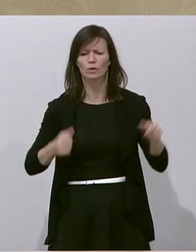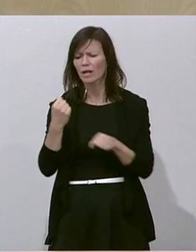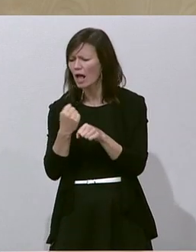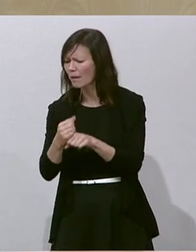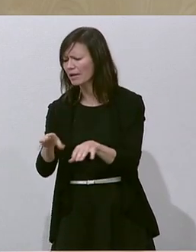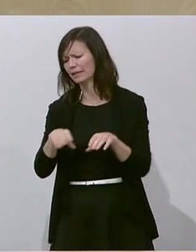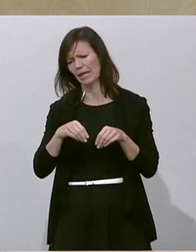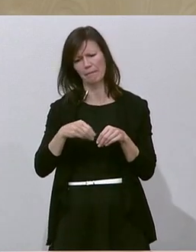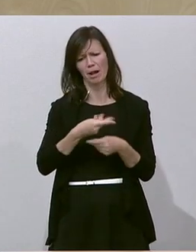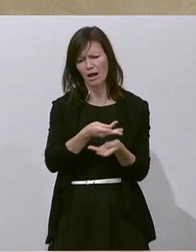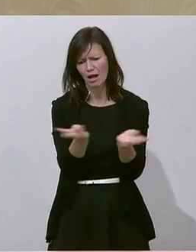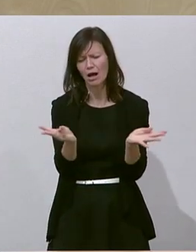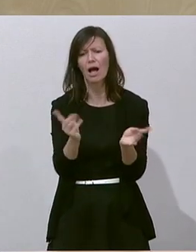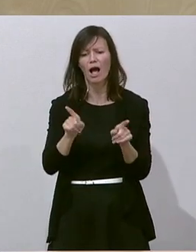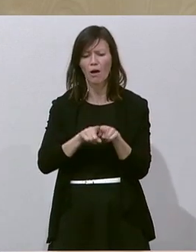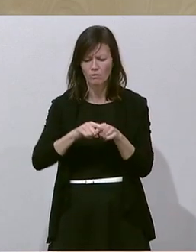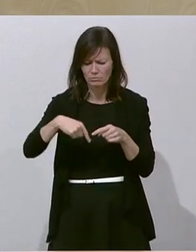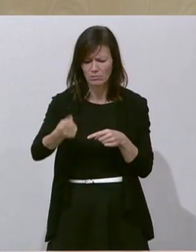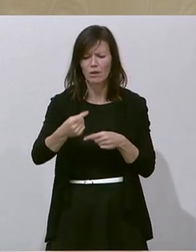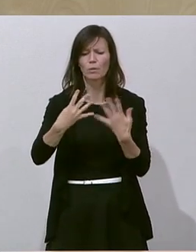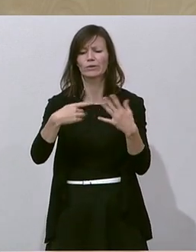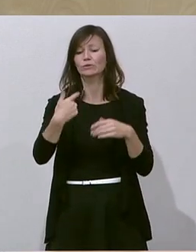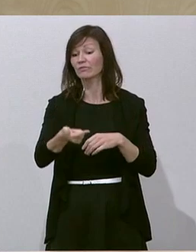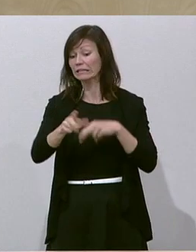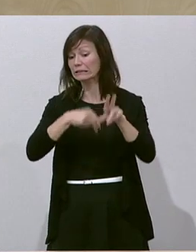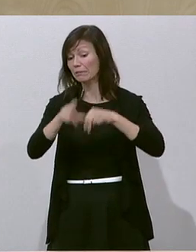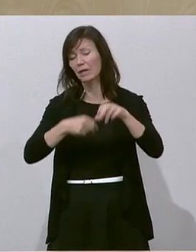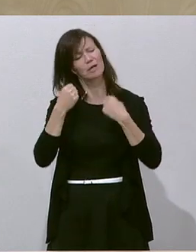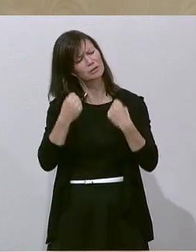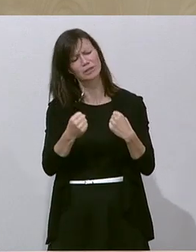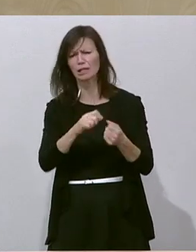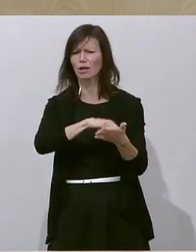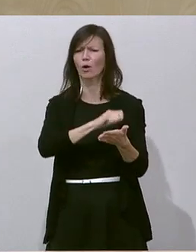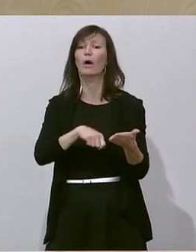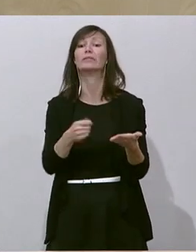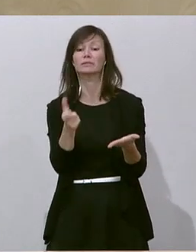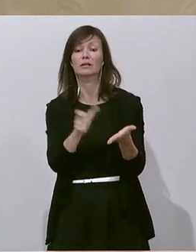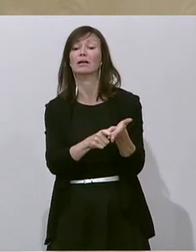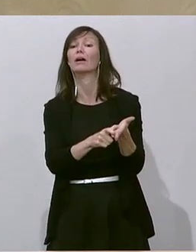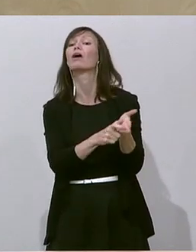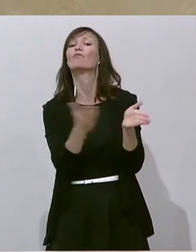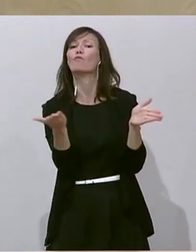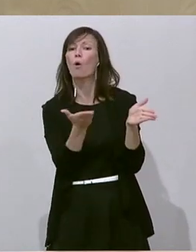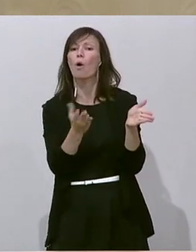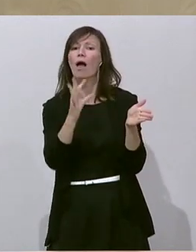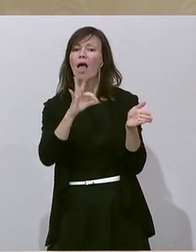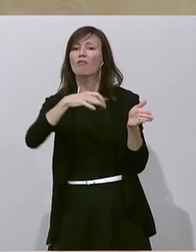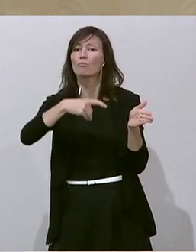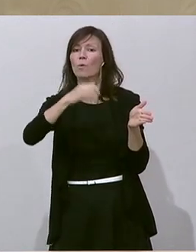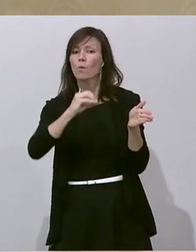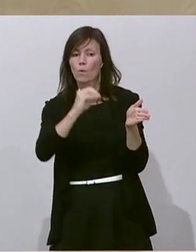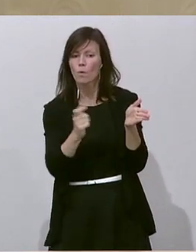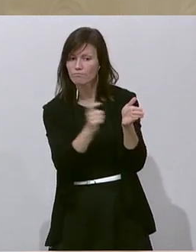am 29. auch bei der FPÖ ihr Kreuz machen. Abschließend darf ich einen Entschließungsantrag